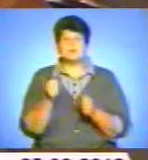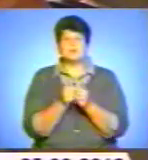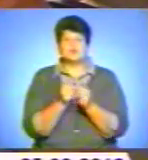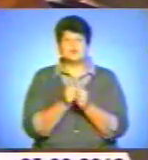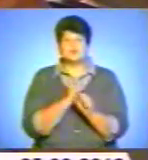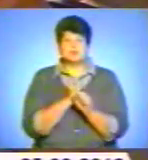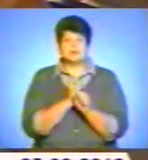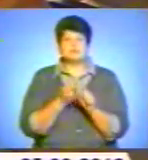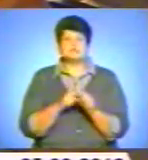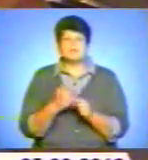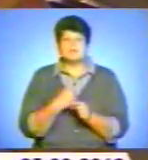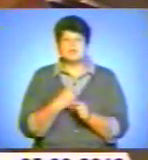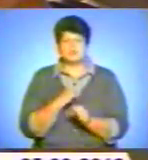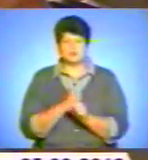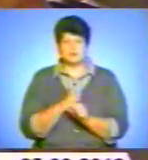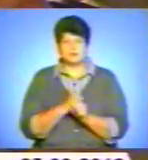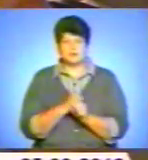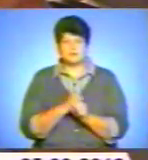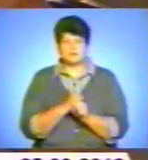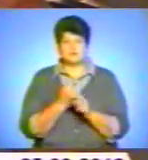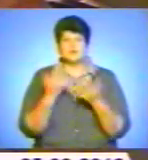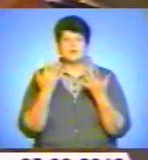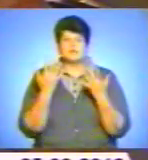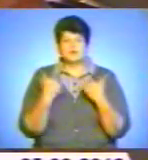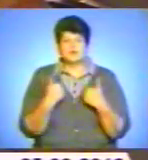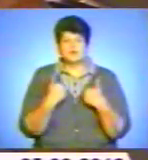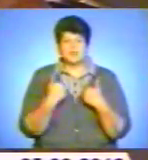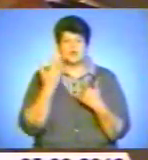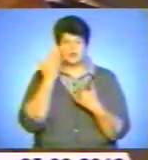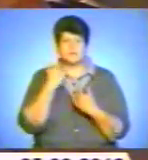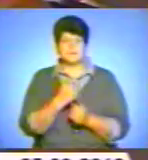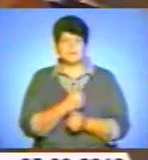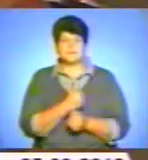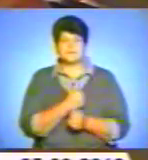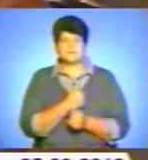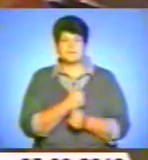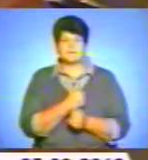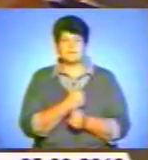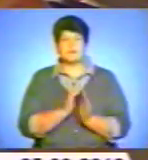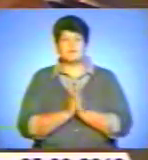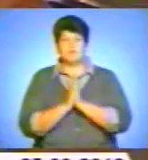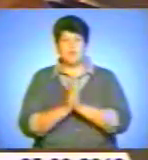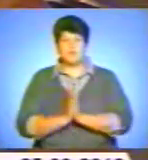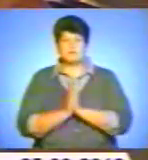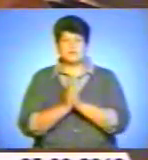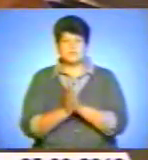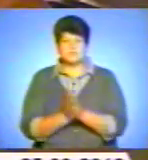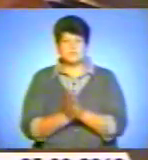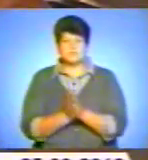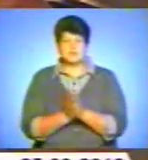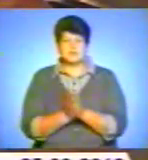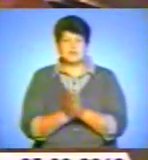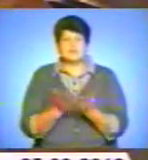ви мені зробили. Наскільки ми коли хочемо молитися в